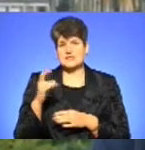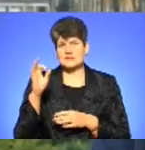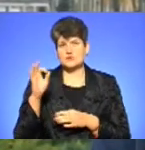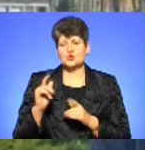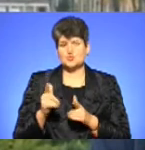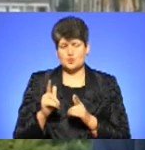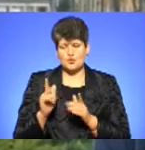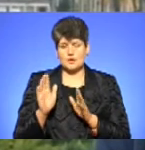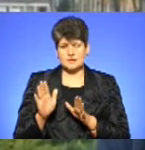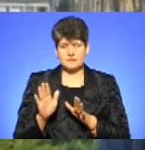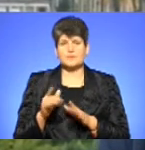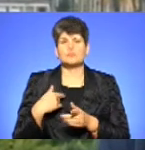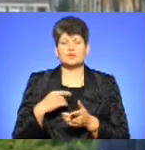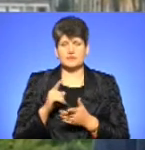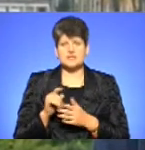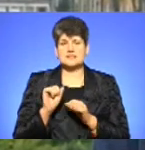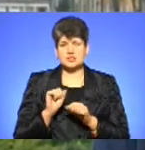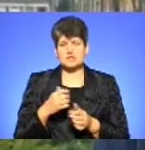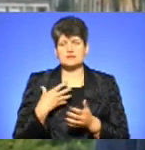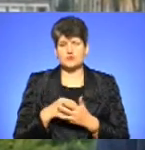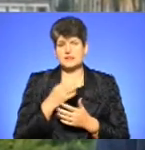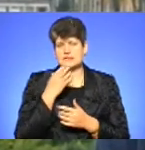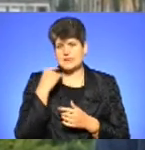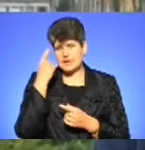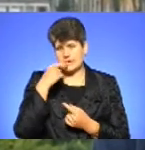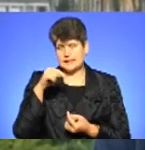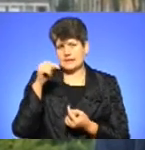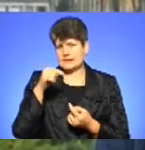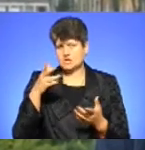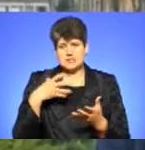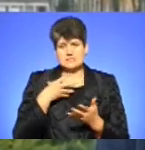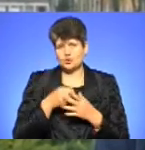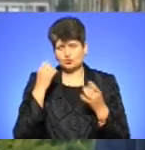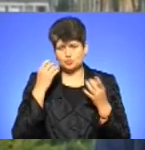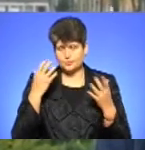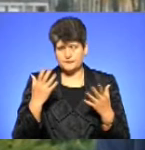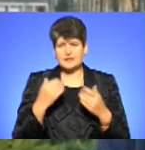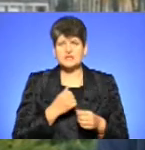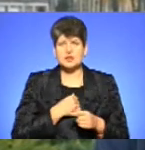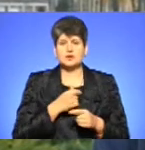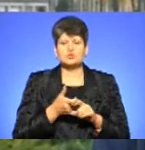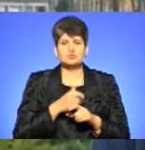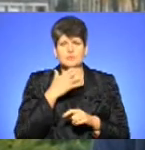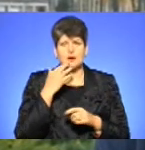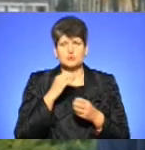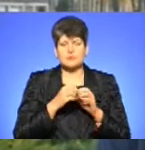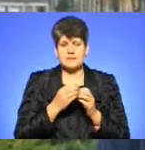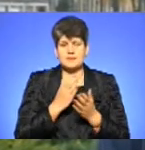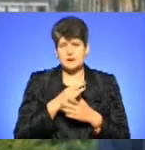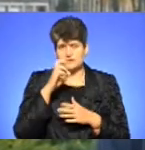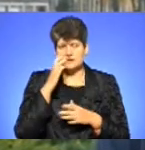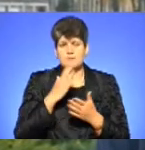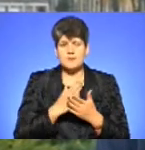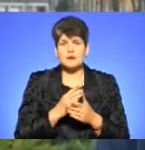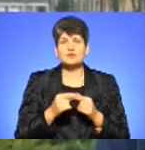згоден, тому що ми повинні захищати свою національну ідентичну, свій культурний просір. На жаль, дуже багато проблем, які ми маємо в державі, маємо